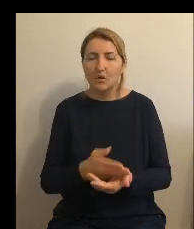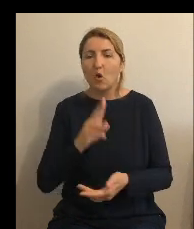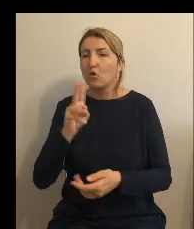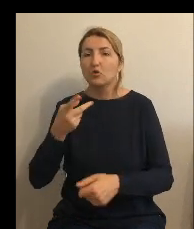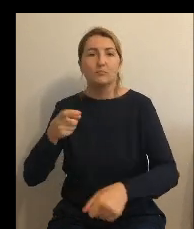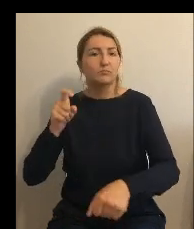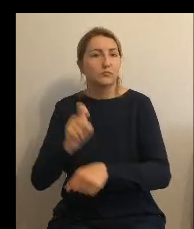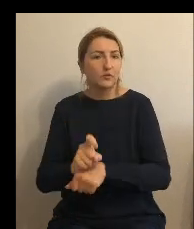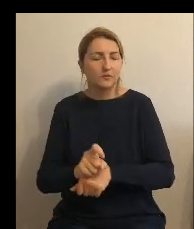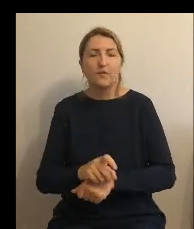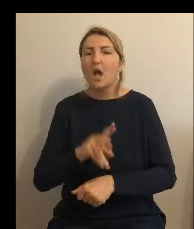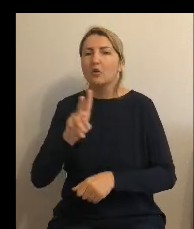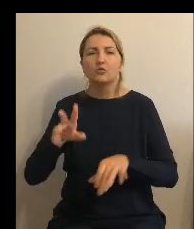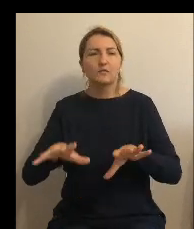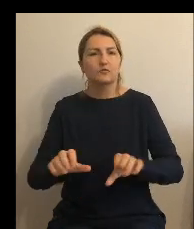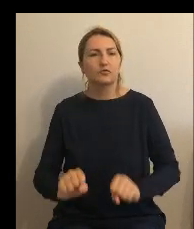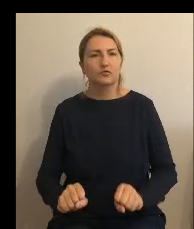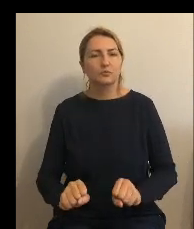wstrzymał od głosu? Dziękuję.